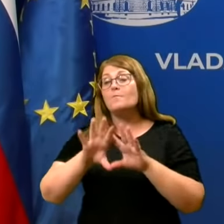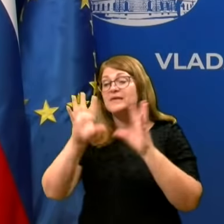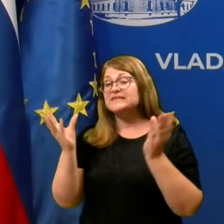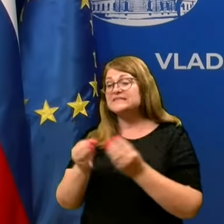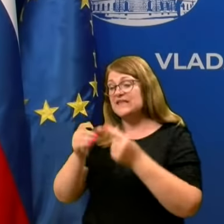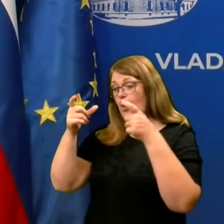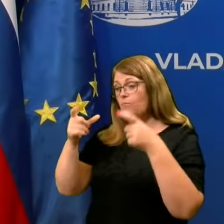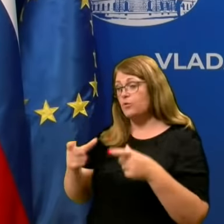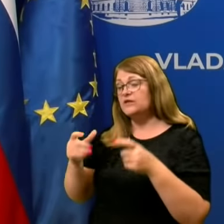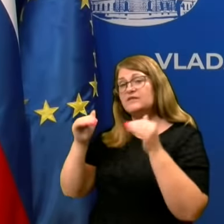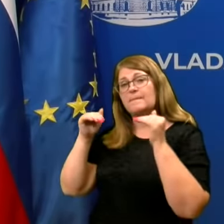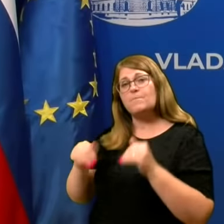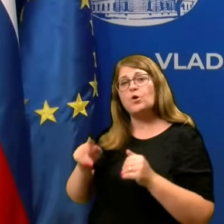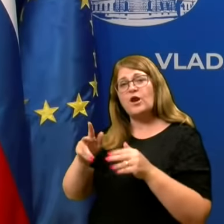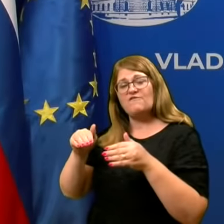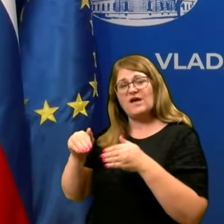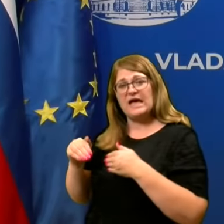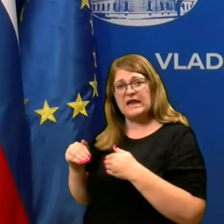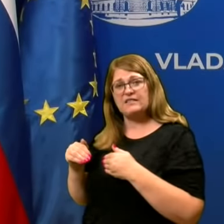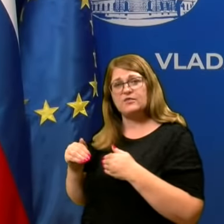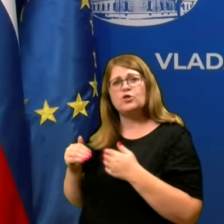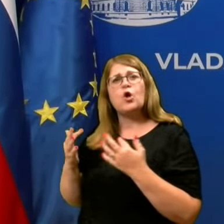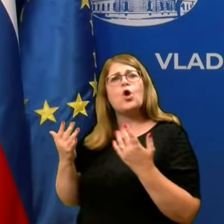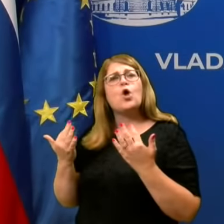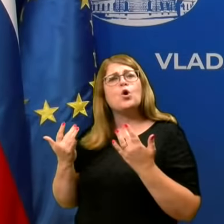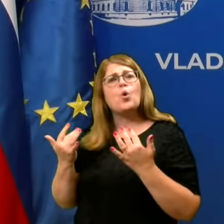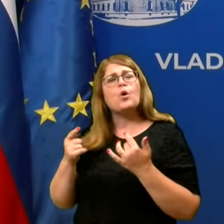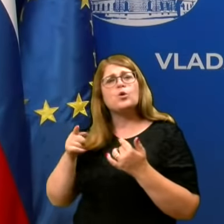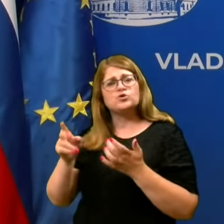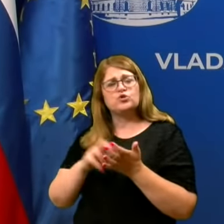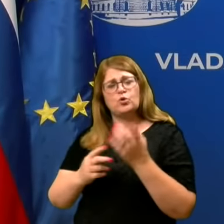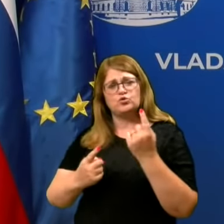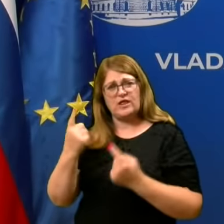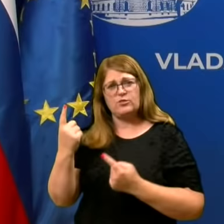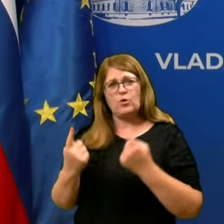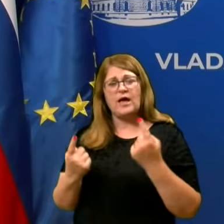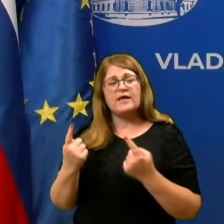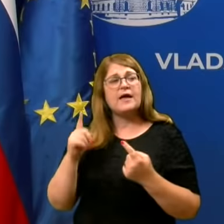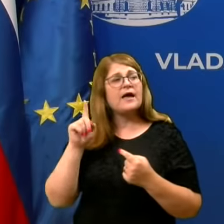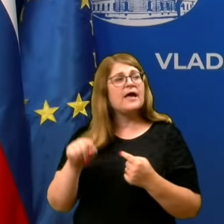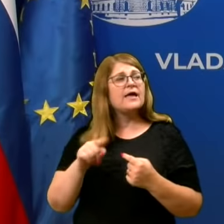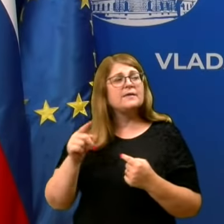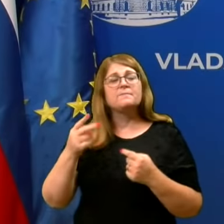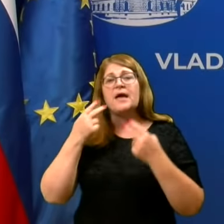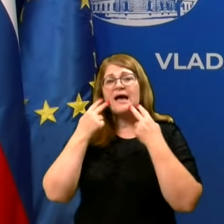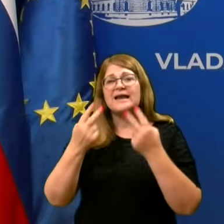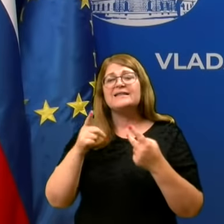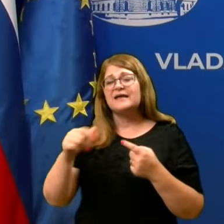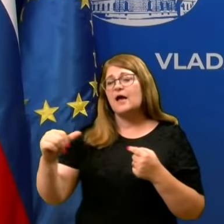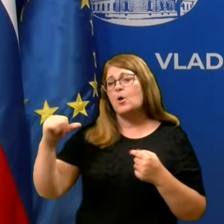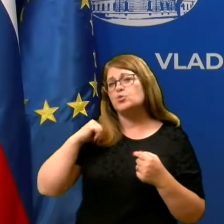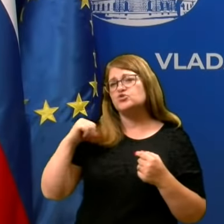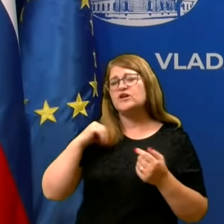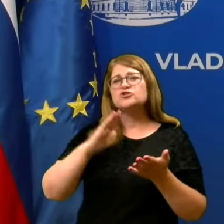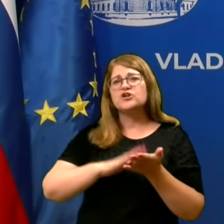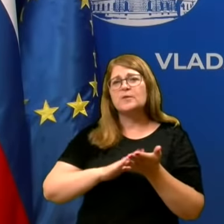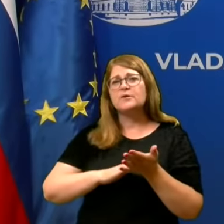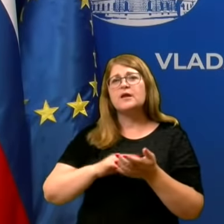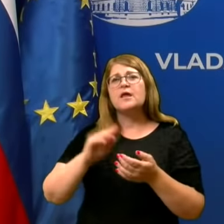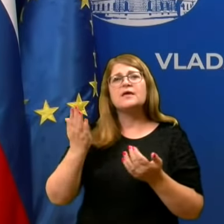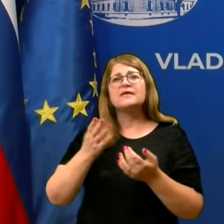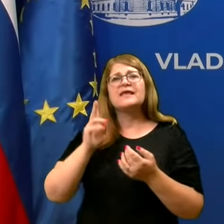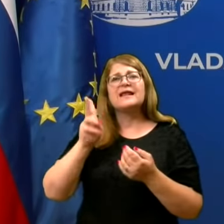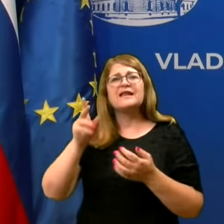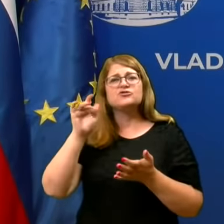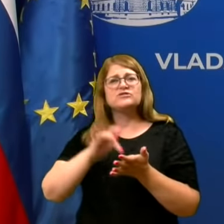podjetje praktično moralo v karanteno. Koliko se to še dogaja in pa glede tega včerajšnjega primera, ki rukaci